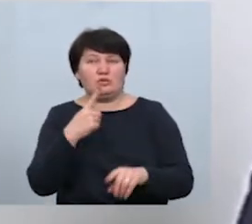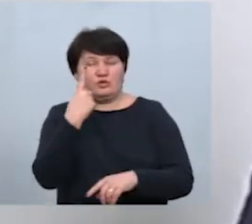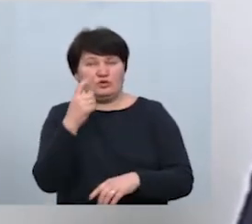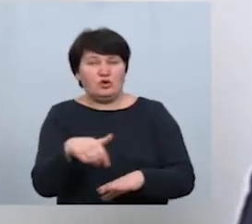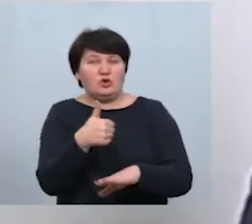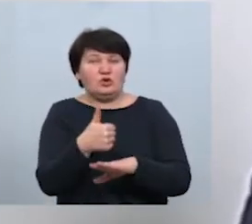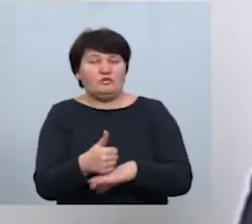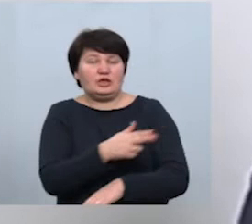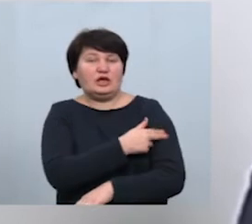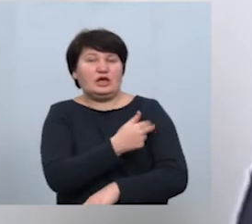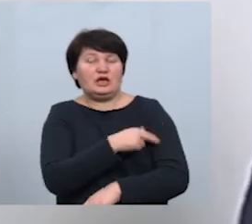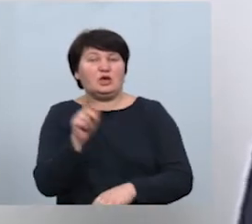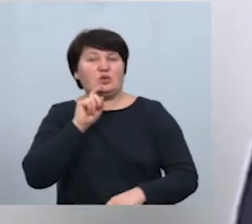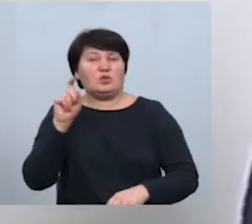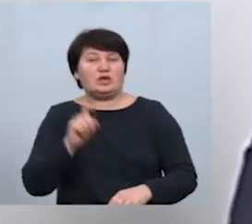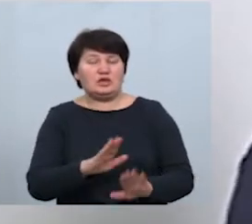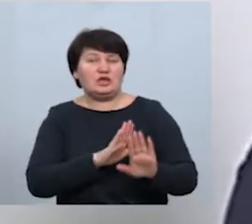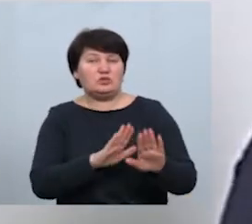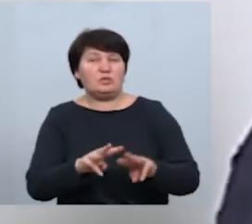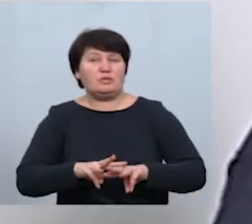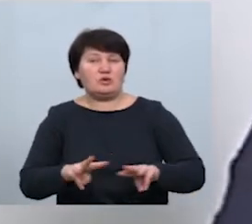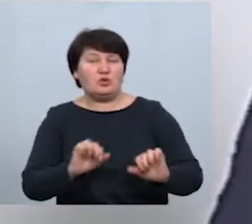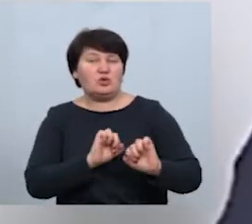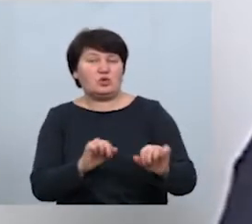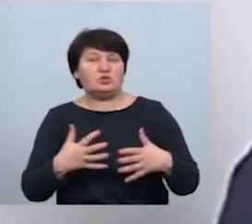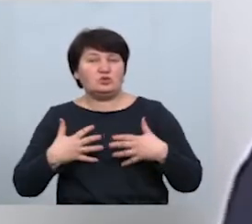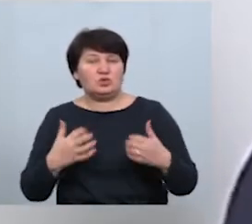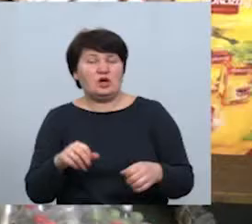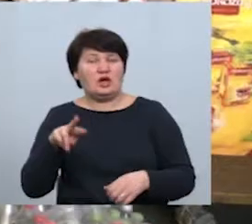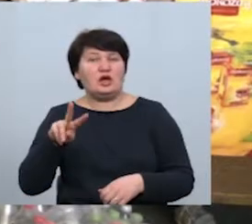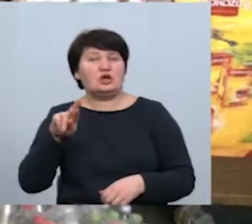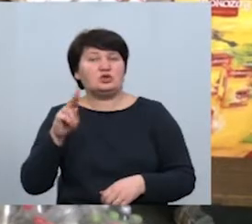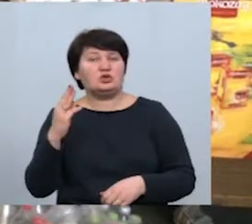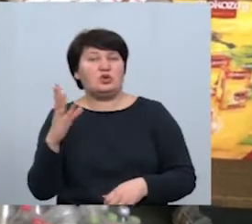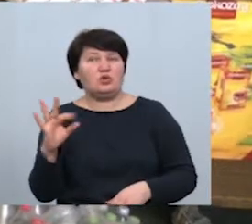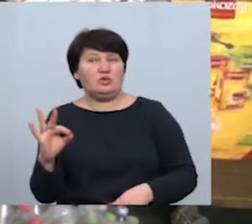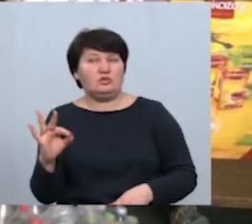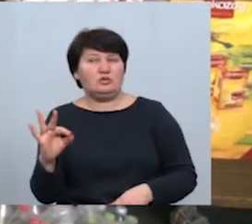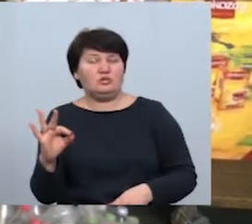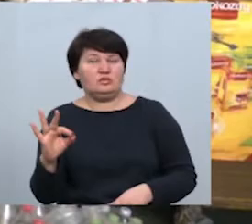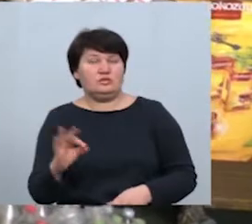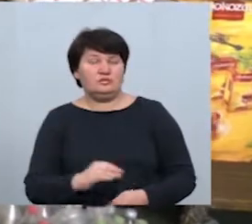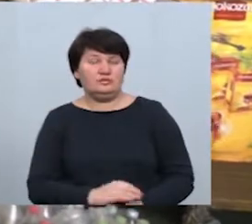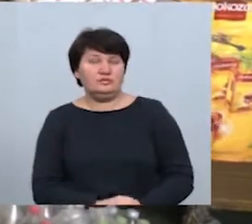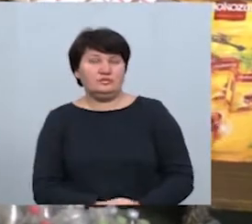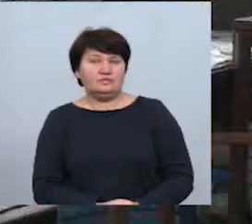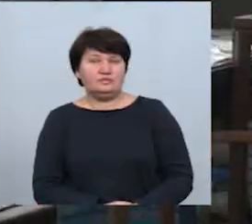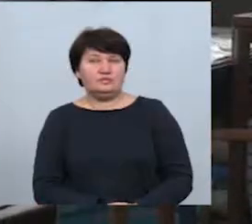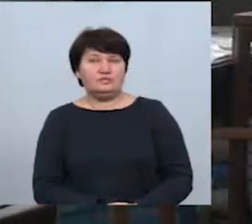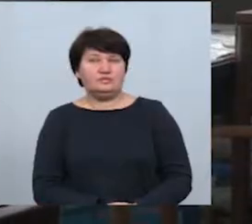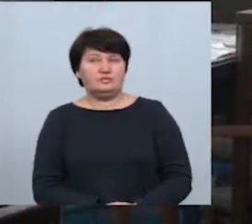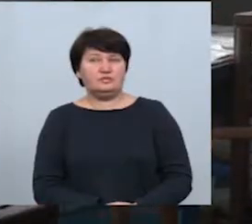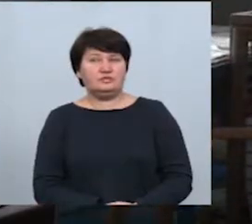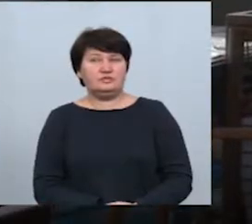санітарний лікар України, заступник міністра охорони здоров'я Віктор Ляшко. Олександр Букатюк, Андрій Шустакевич,